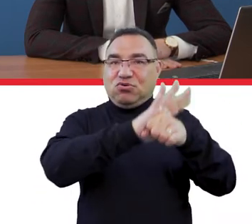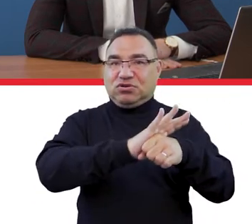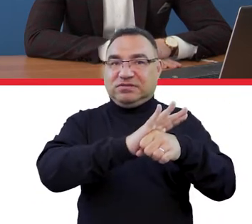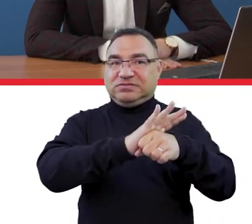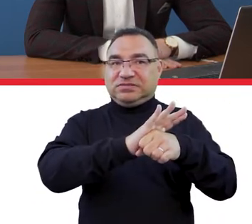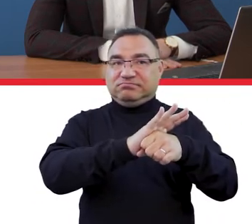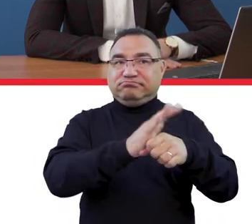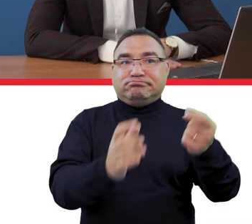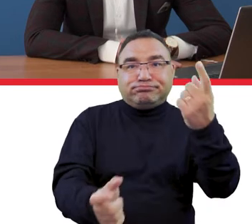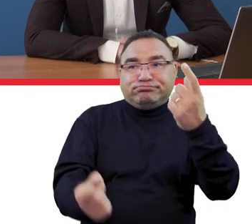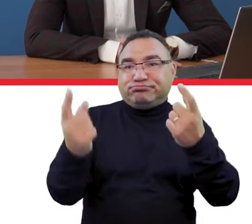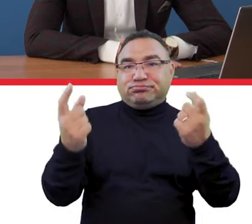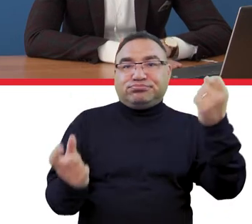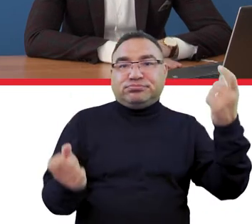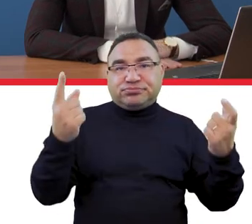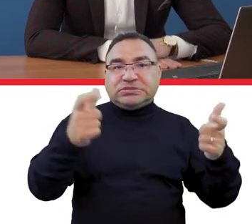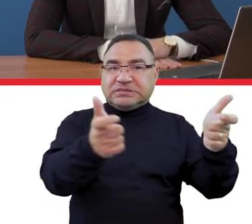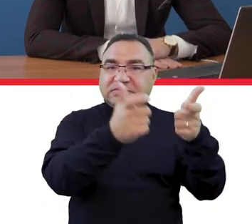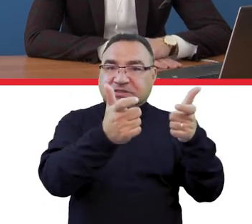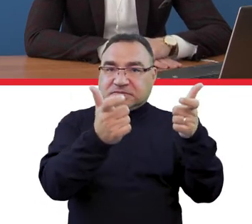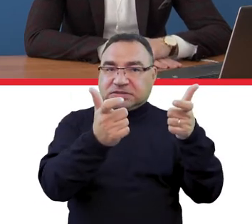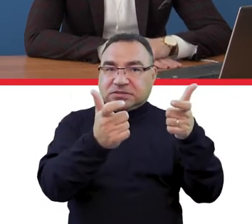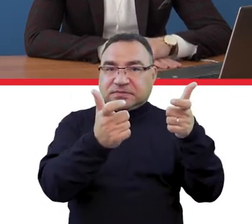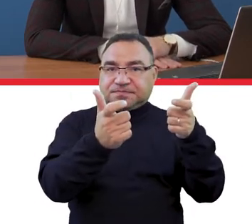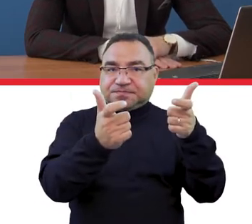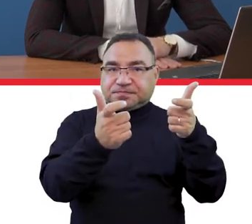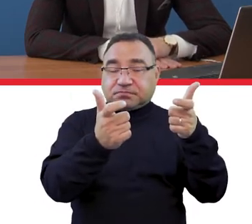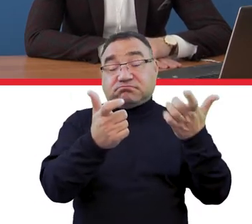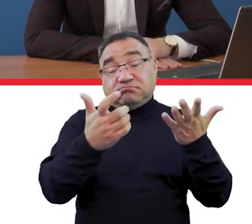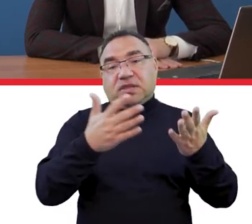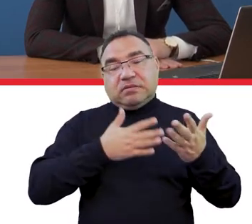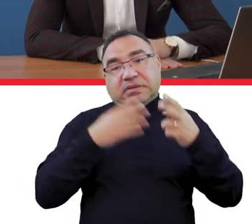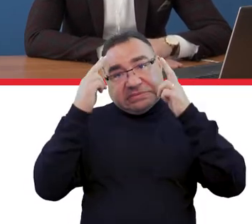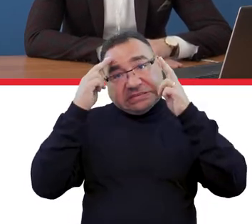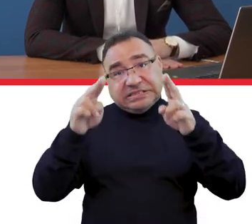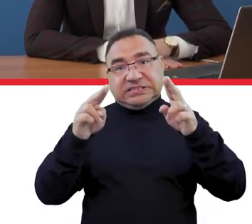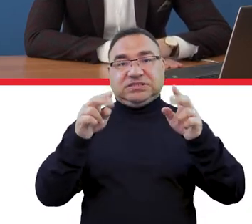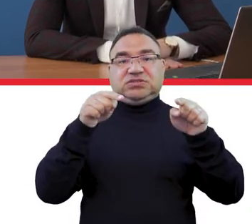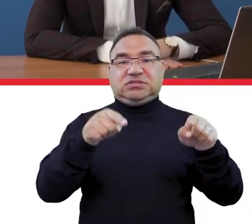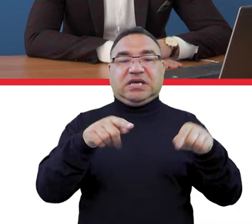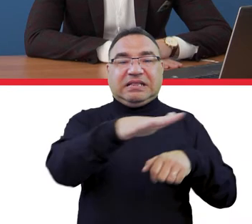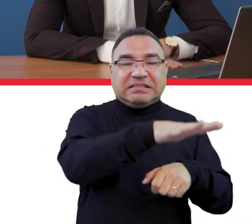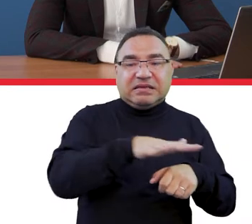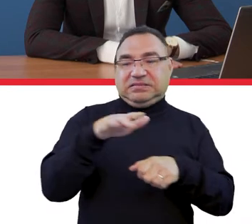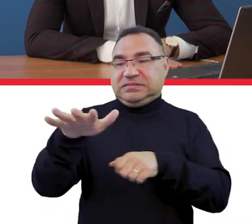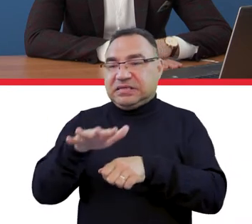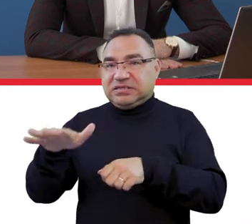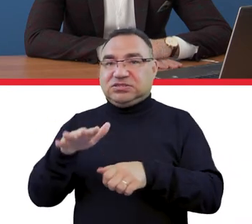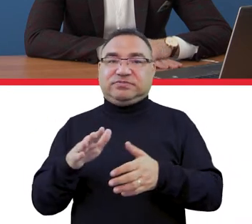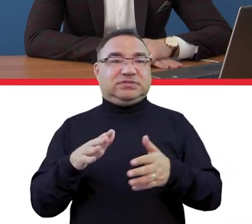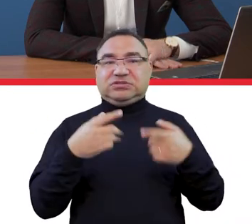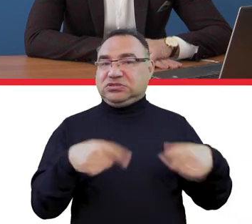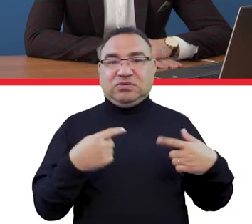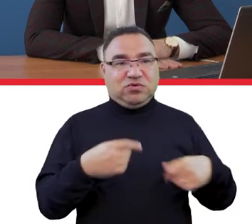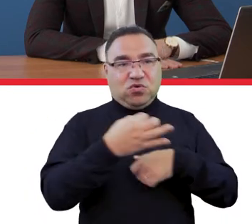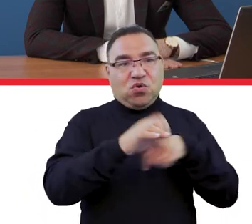koronawirusowe są groźniejsze. Mam nadzieję, że te strefy ominą te miejsca, gdzie